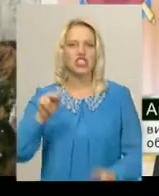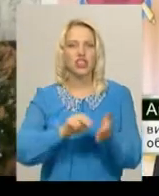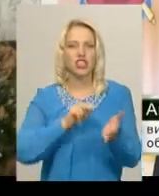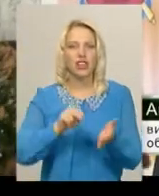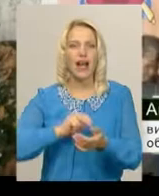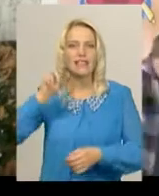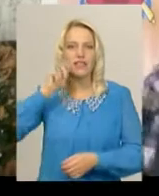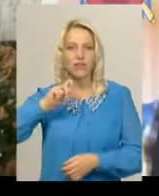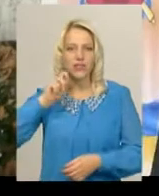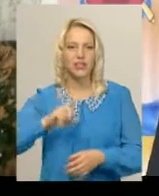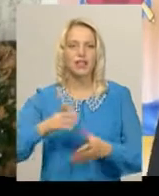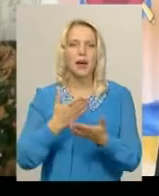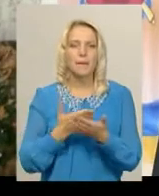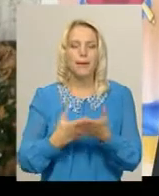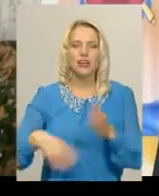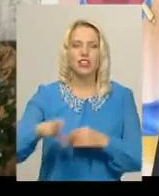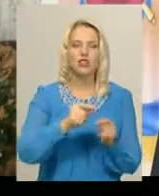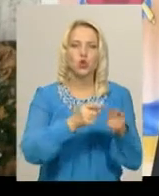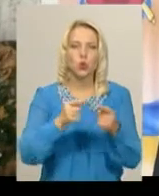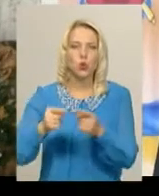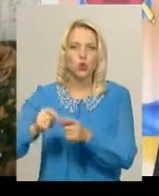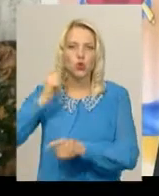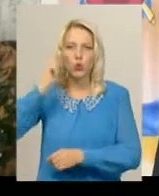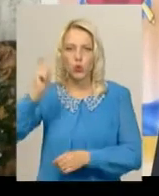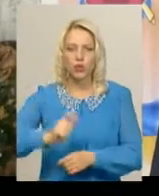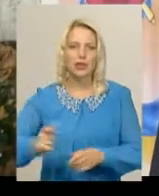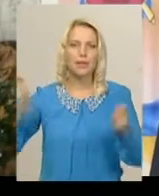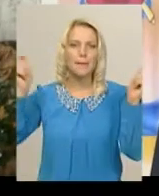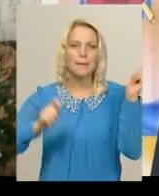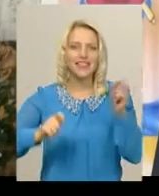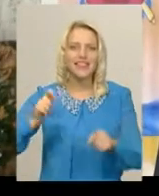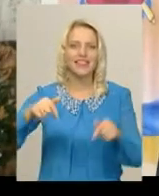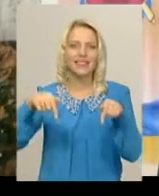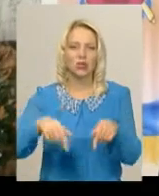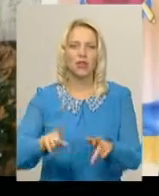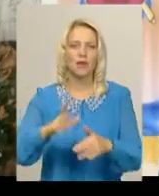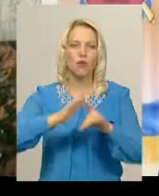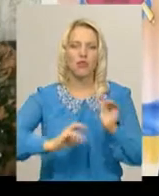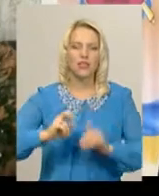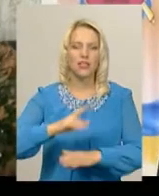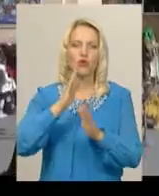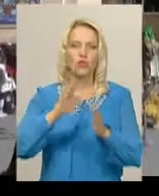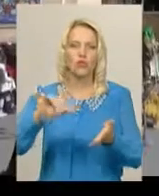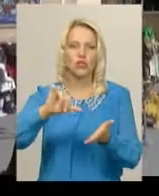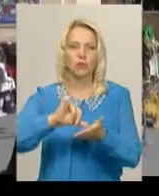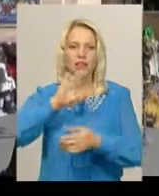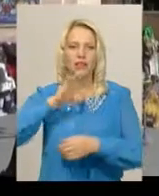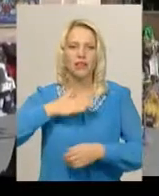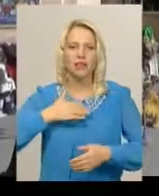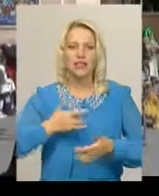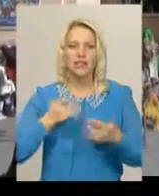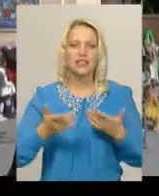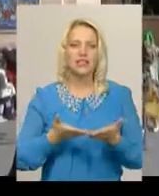і Вінниця. Тобто майже всі куточки нашої країни приїхали лялькарі, які професійно були сьогодні виступати в нашій сцені. Кожен раз ми